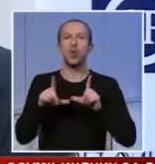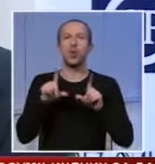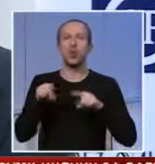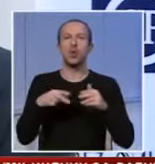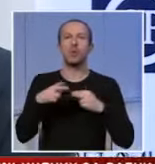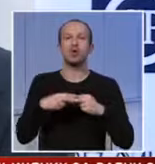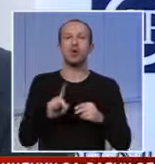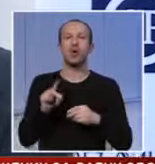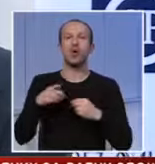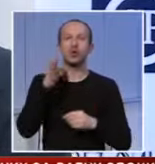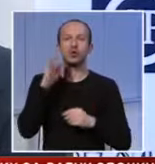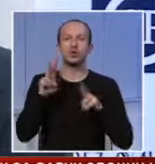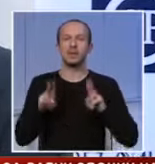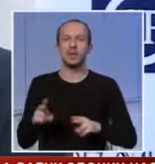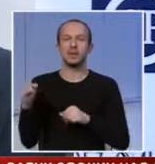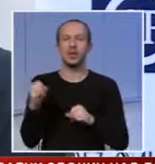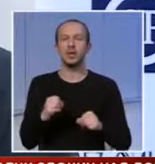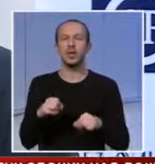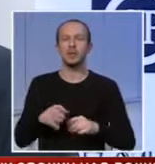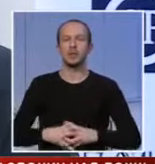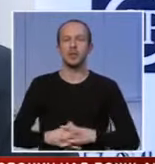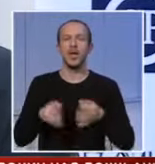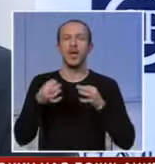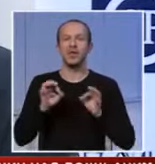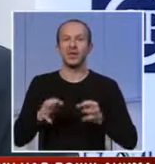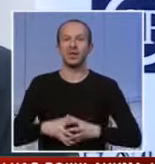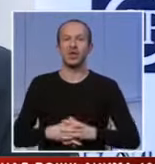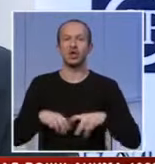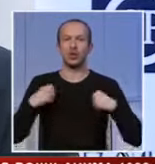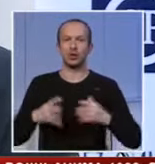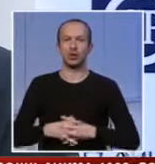bližoj budućnosti zaista donijeti nekakav kvalitetniji život.